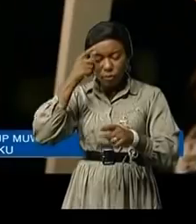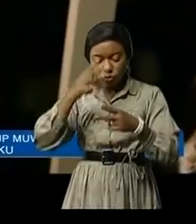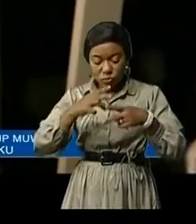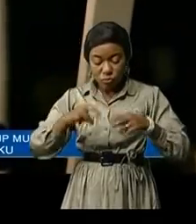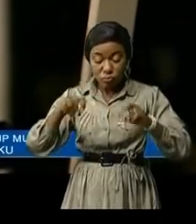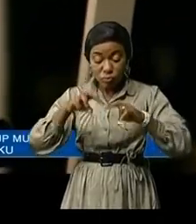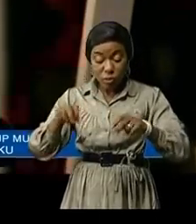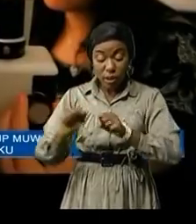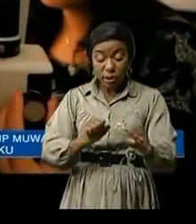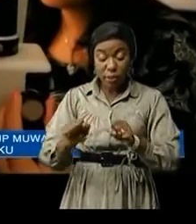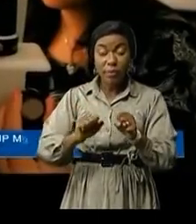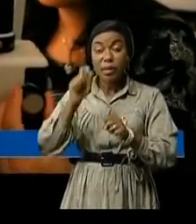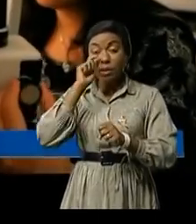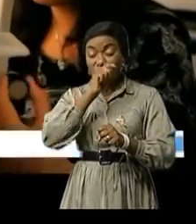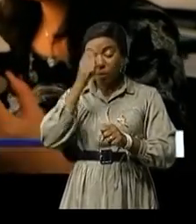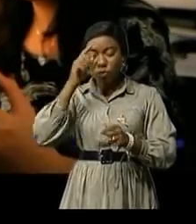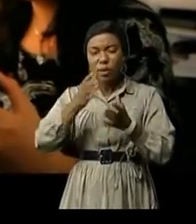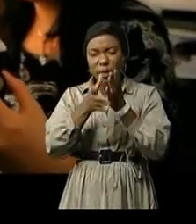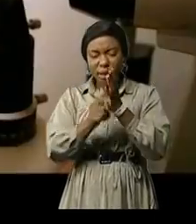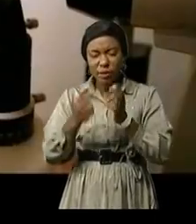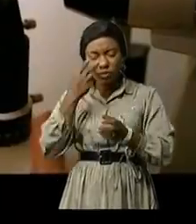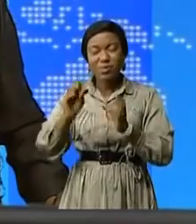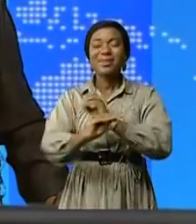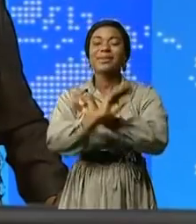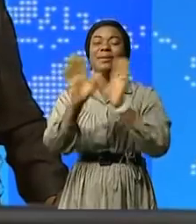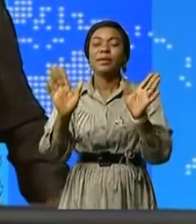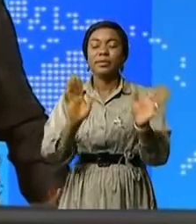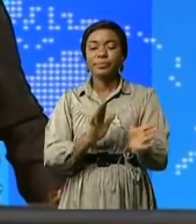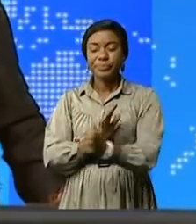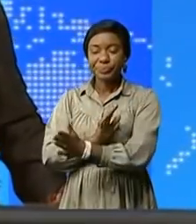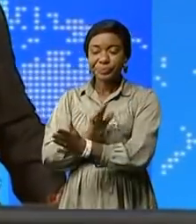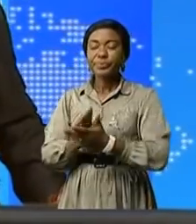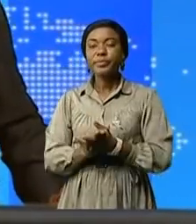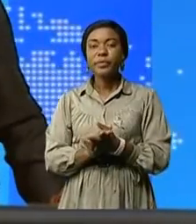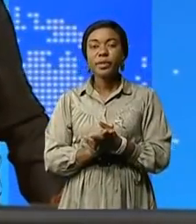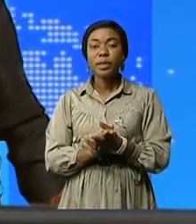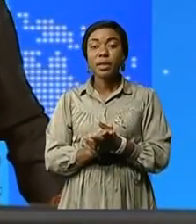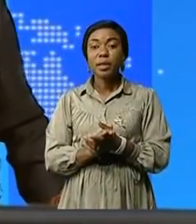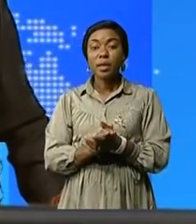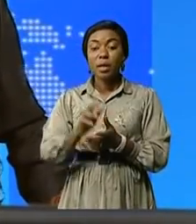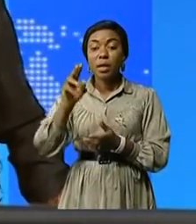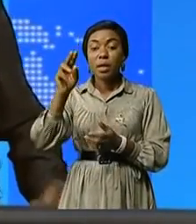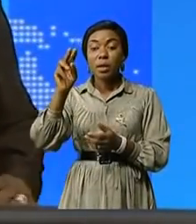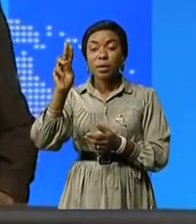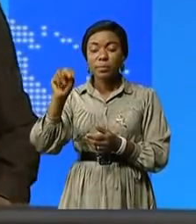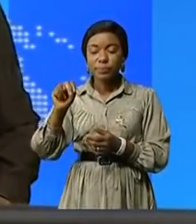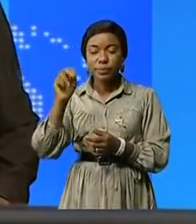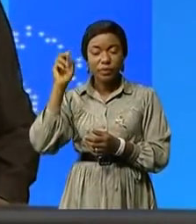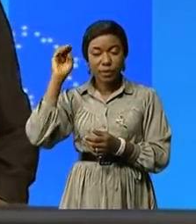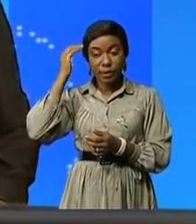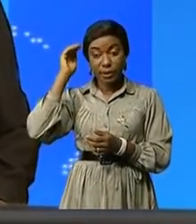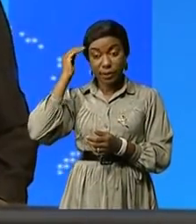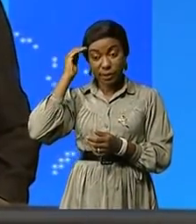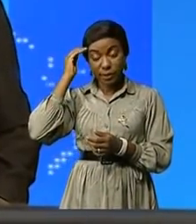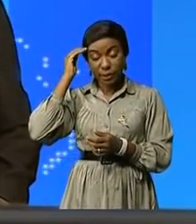yeux a un impact sur la qualité de la vie. L'ONU-SIDA a organisé un atelier d'appropriation des